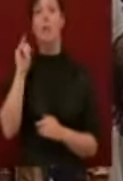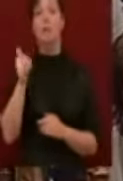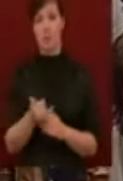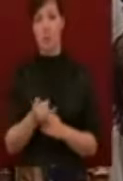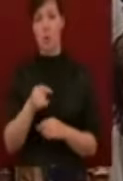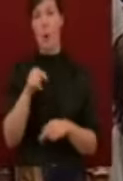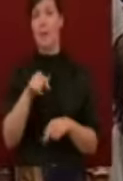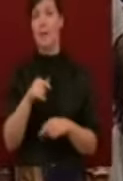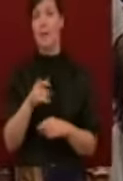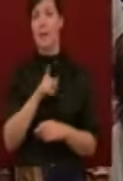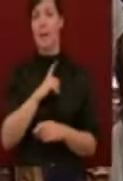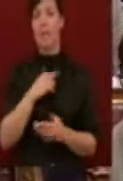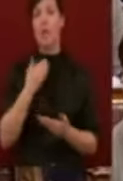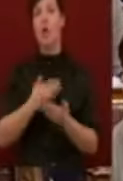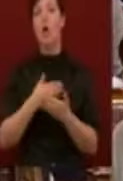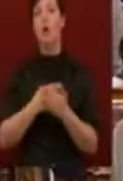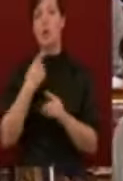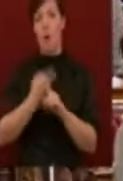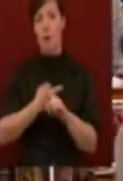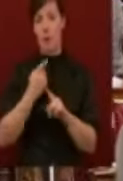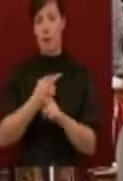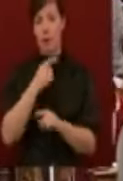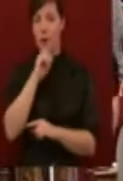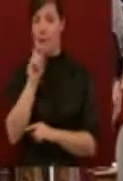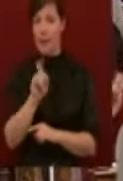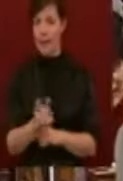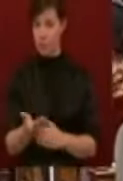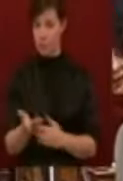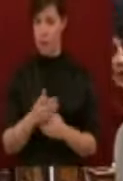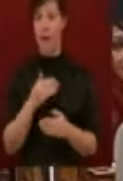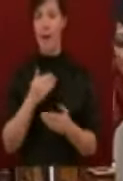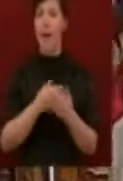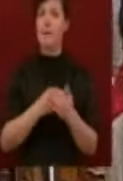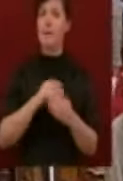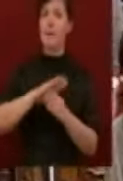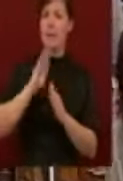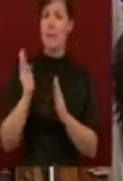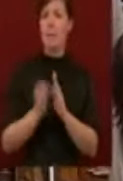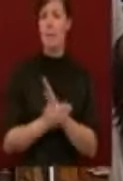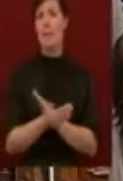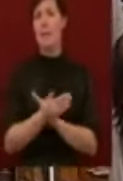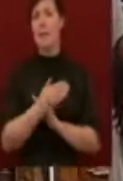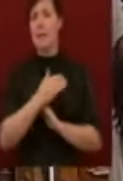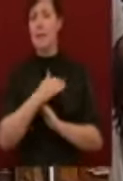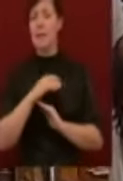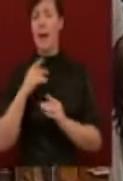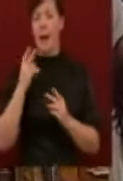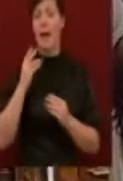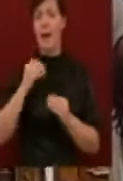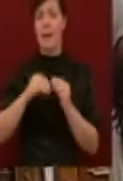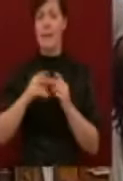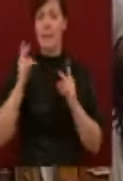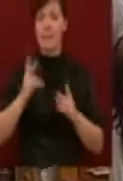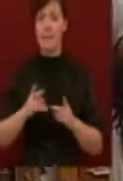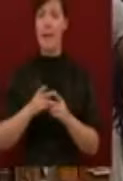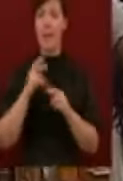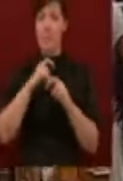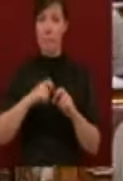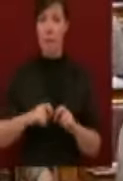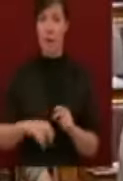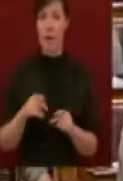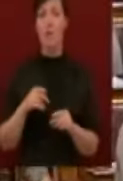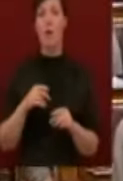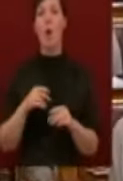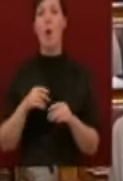hogy ezek nem pusztán gazdaságpolitikai kérdések. Ezért kell minden évben megvizsgálnunk azt, hogy mit tett az ország a törvényhozás,